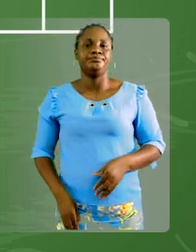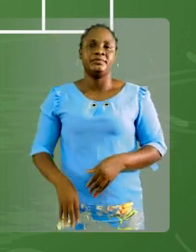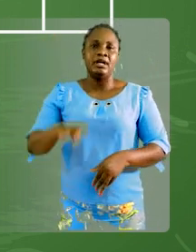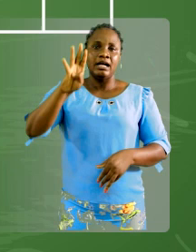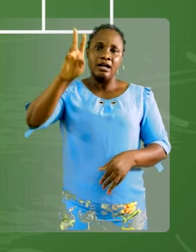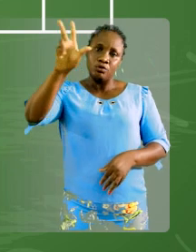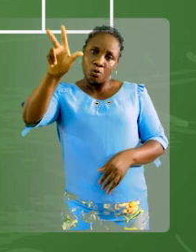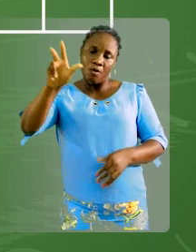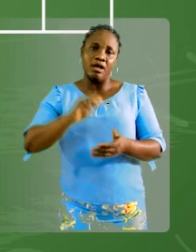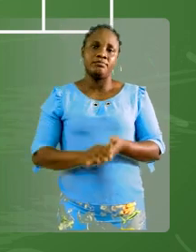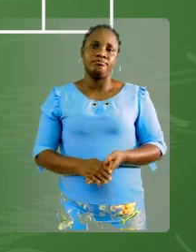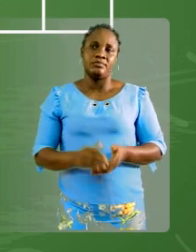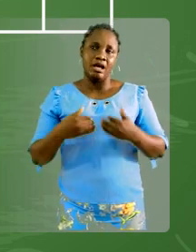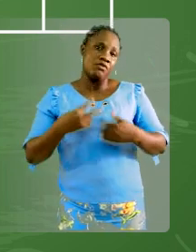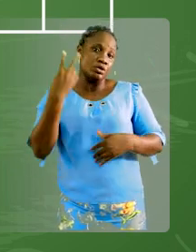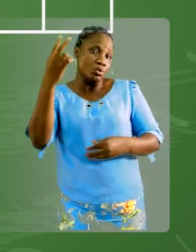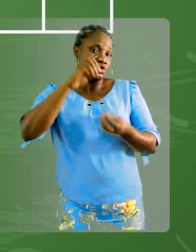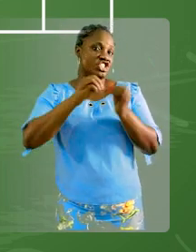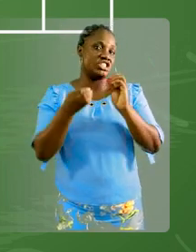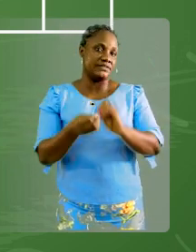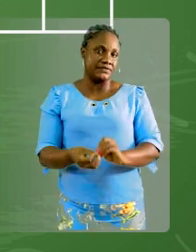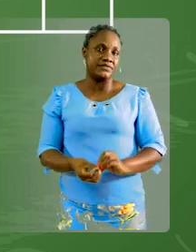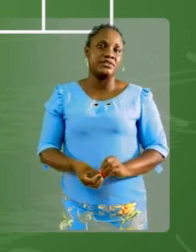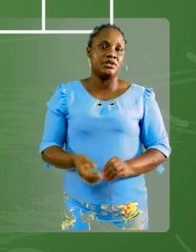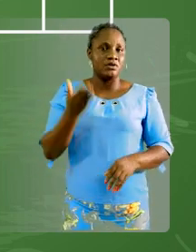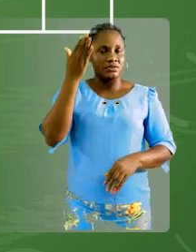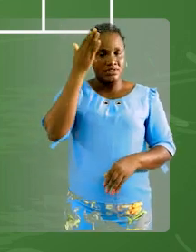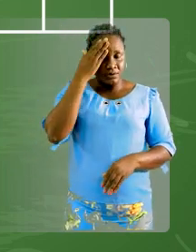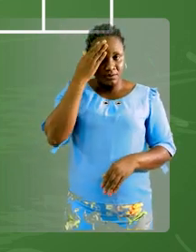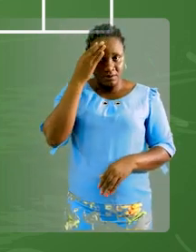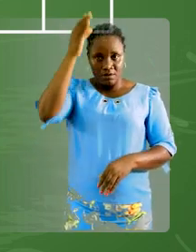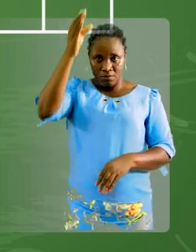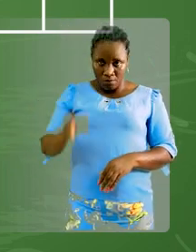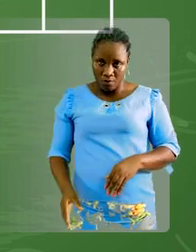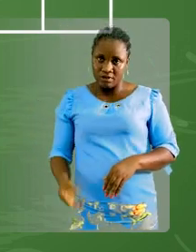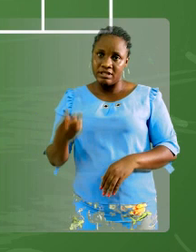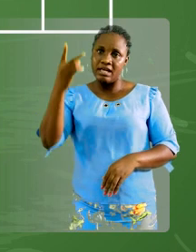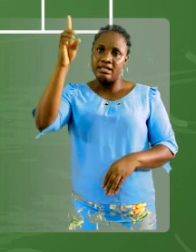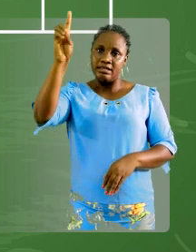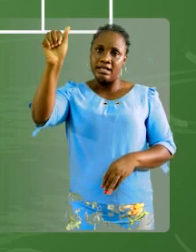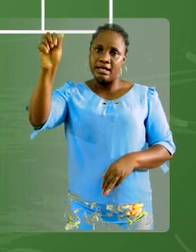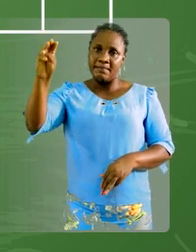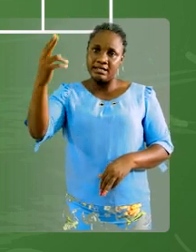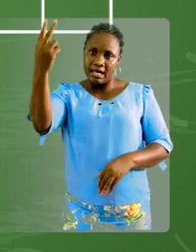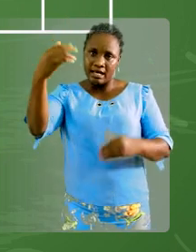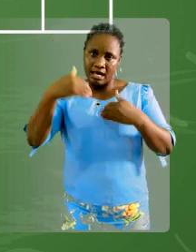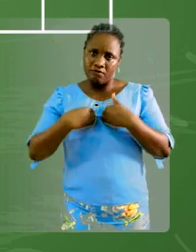43, c'est deux chiffres. Et on sait que dans la colonne des décamètres carrés, il y a deux sous-colonnes.